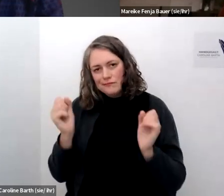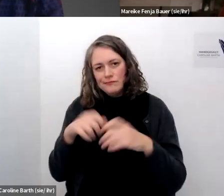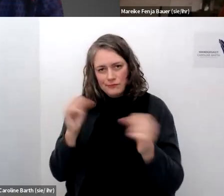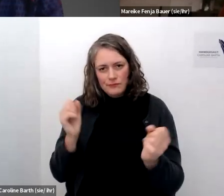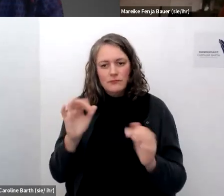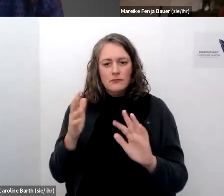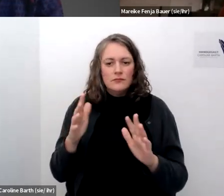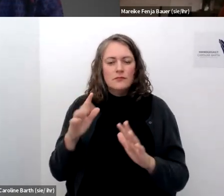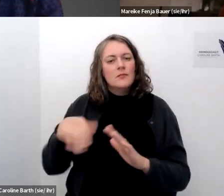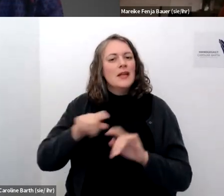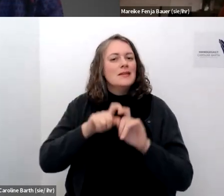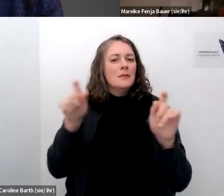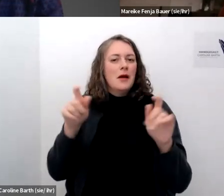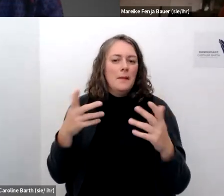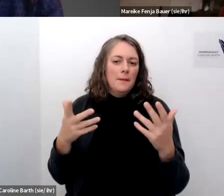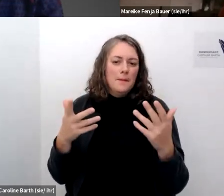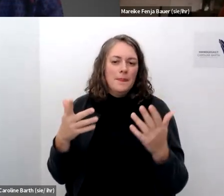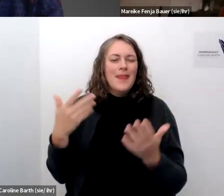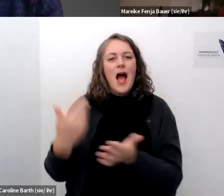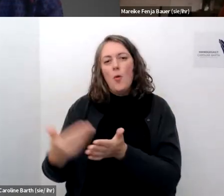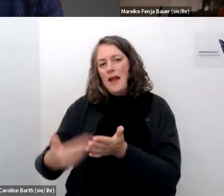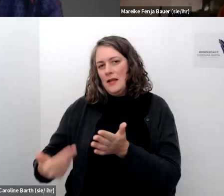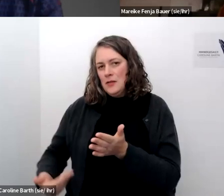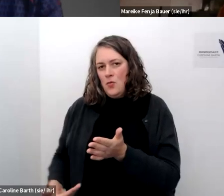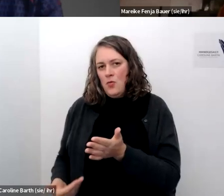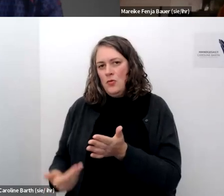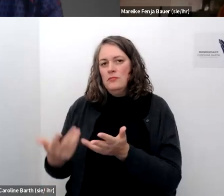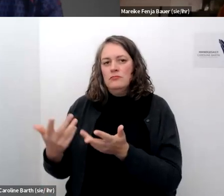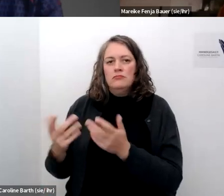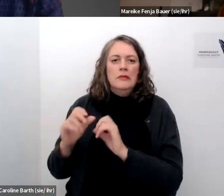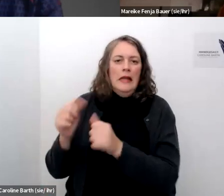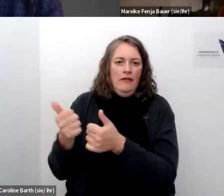ja auch eher ein thema für argumentationshilfen